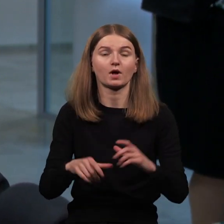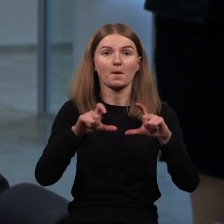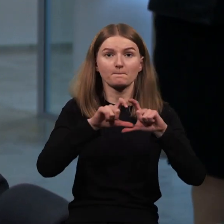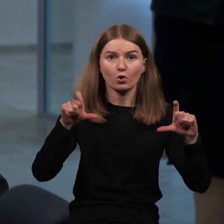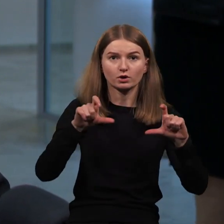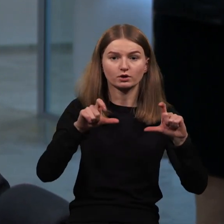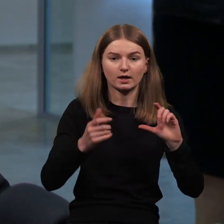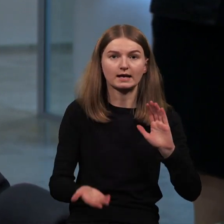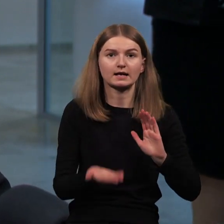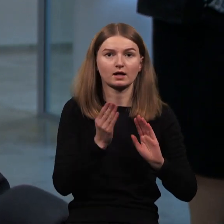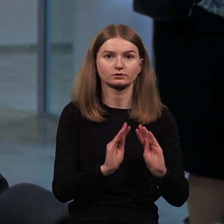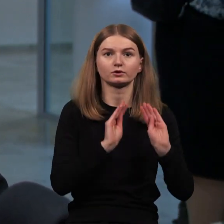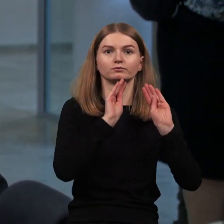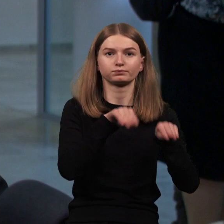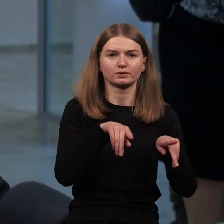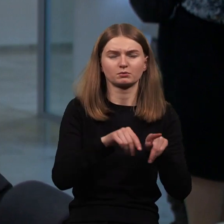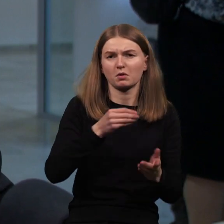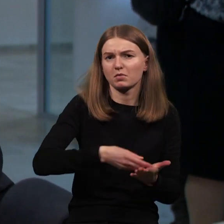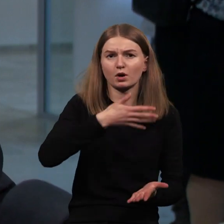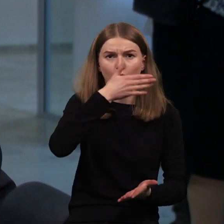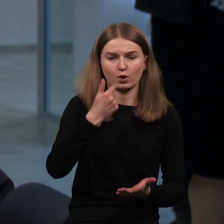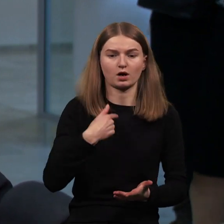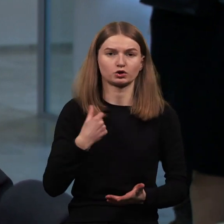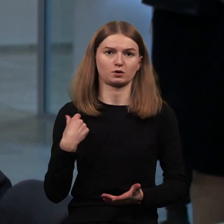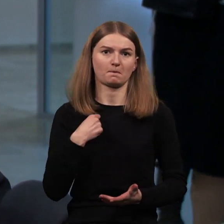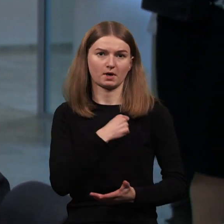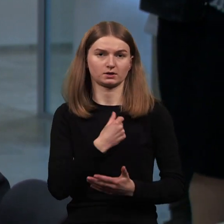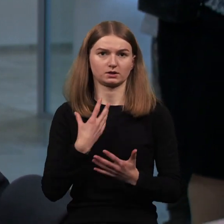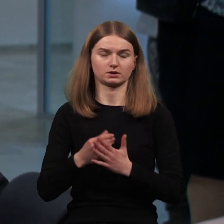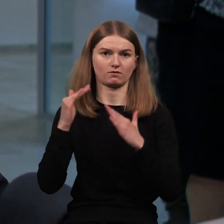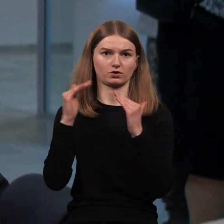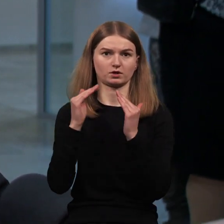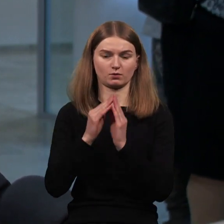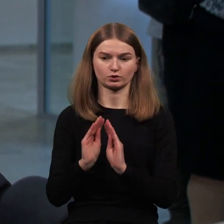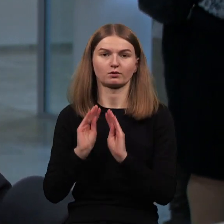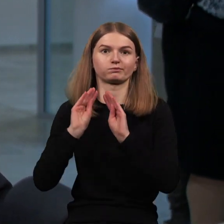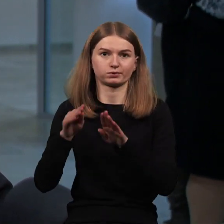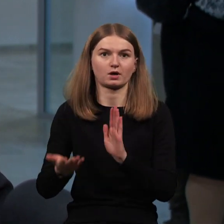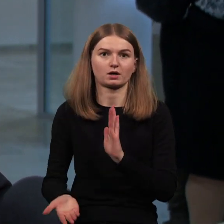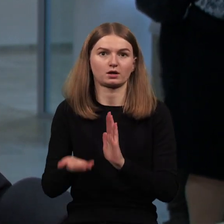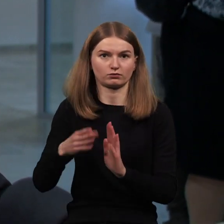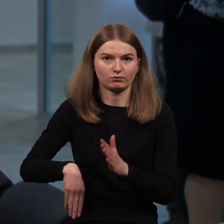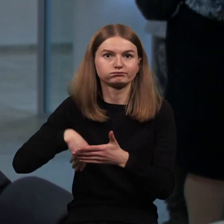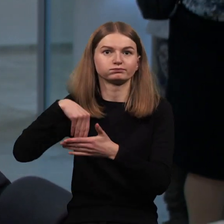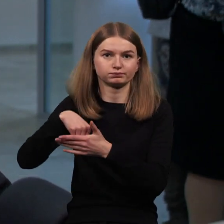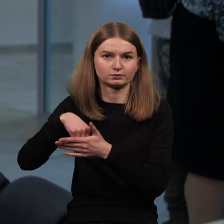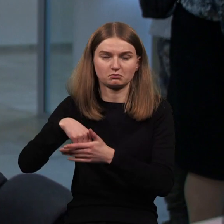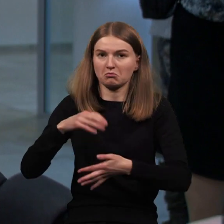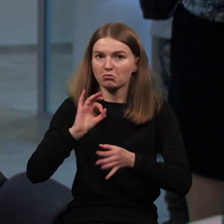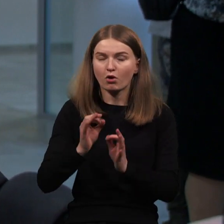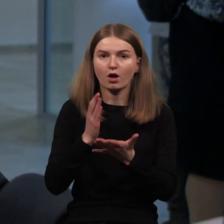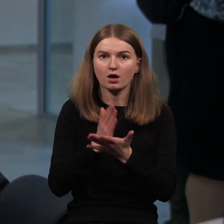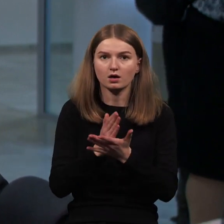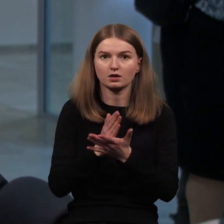kosmoso nekaitnuoja, aš pati namuose turiu keltuvą, aš savo lėšomis įrengtą, bet kuriasi valdybiai tai yra pakeliami kaštai. Tai yra